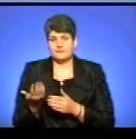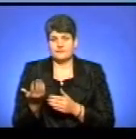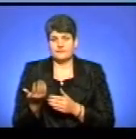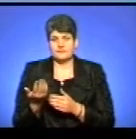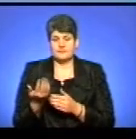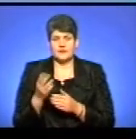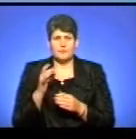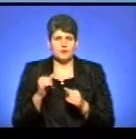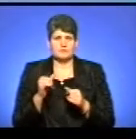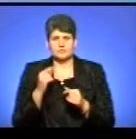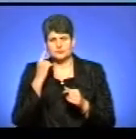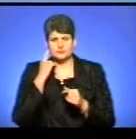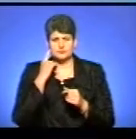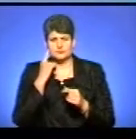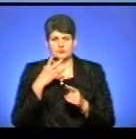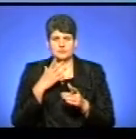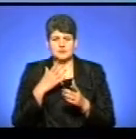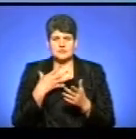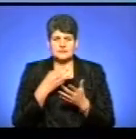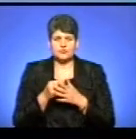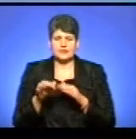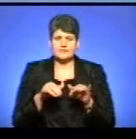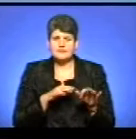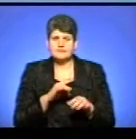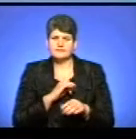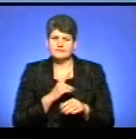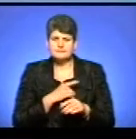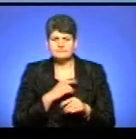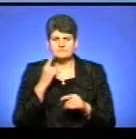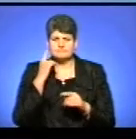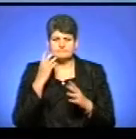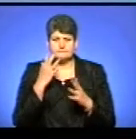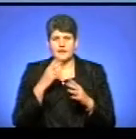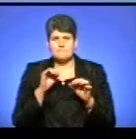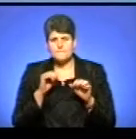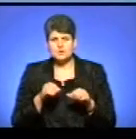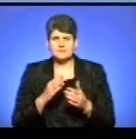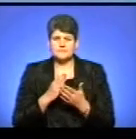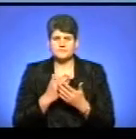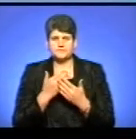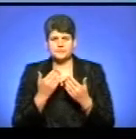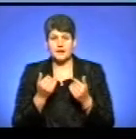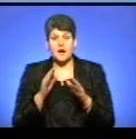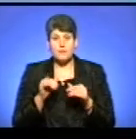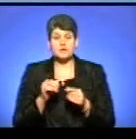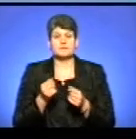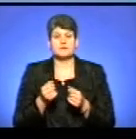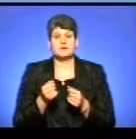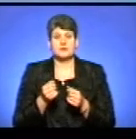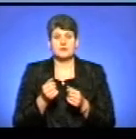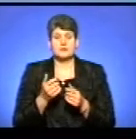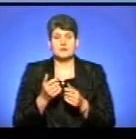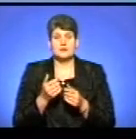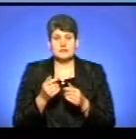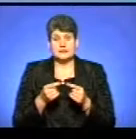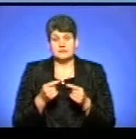потім координуєш свої дії, координуєш свої сили, координуєш свої можливості, і потім виходить, що ти